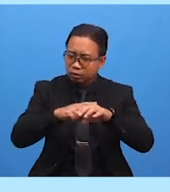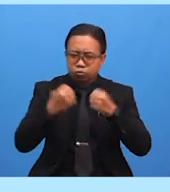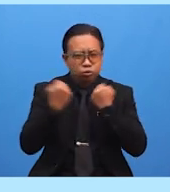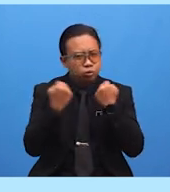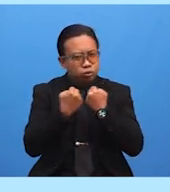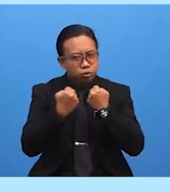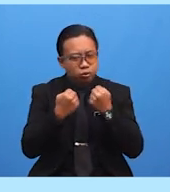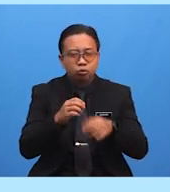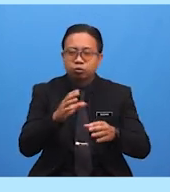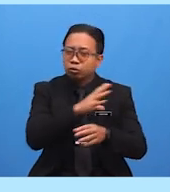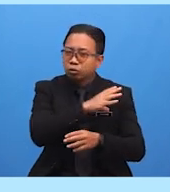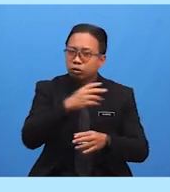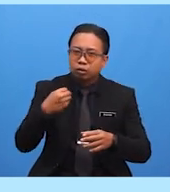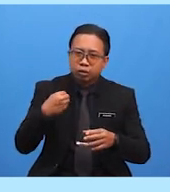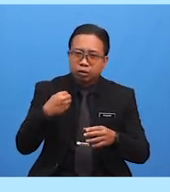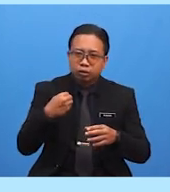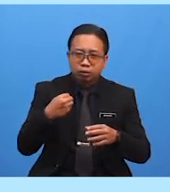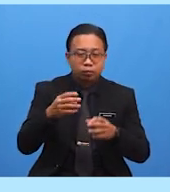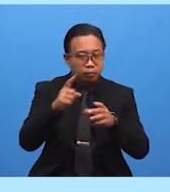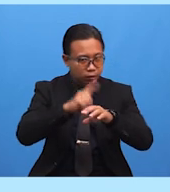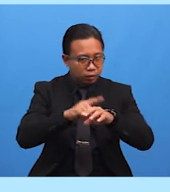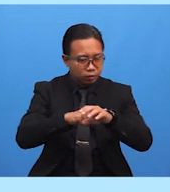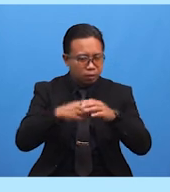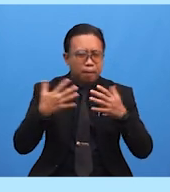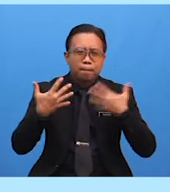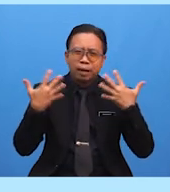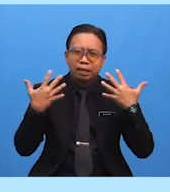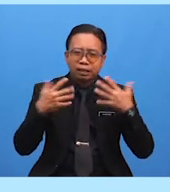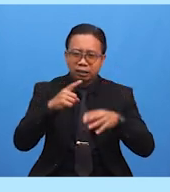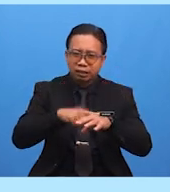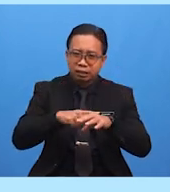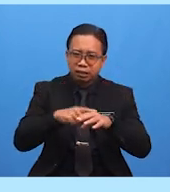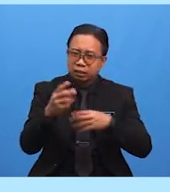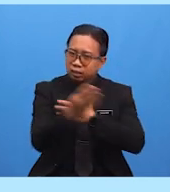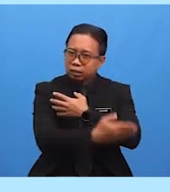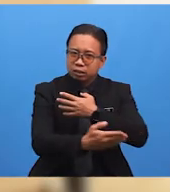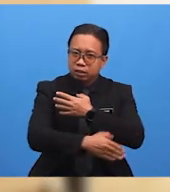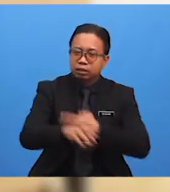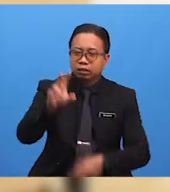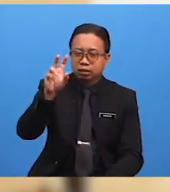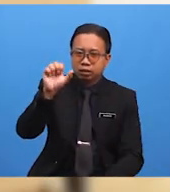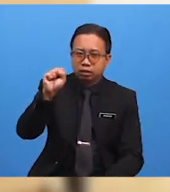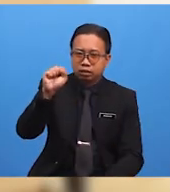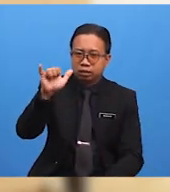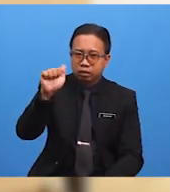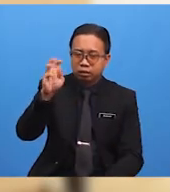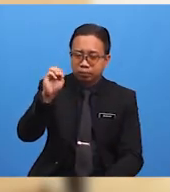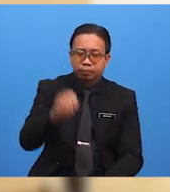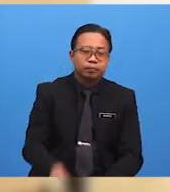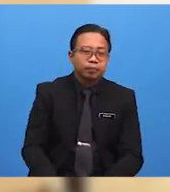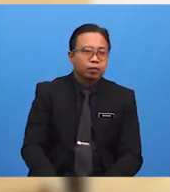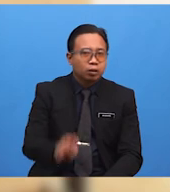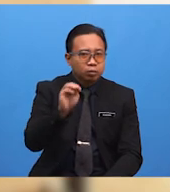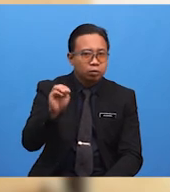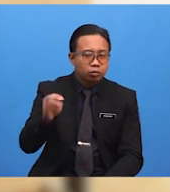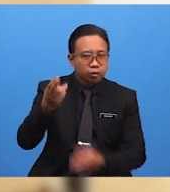Yaman Dan musim panas ke negeri Syam Murid-murid, Rehlah